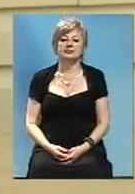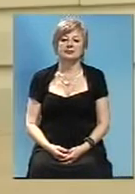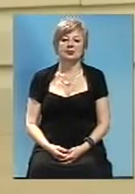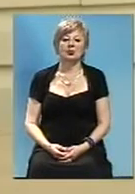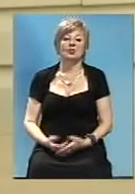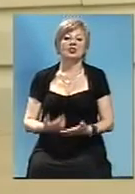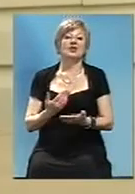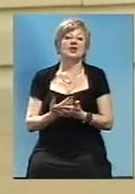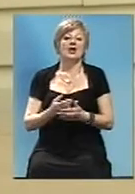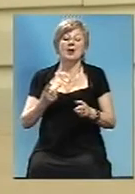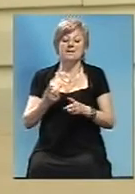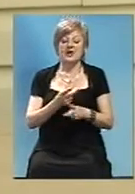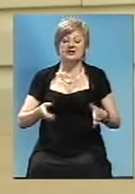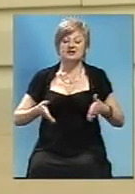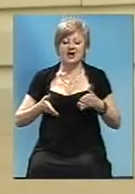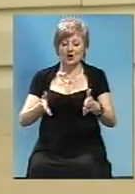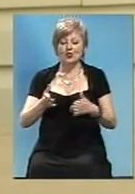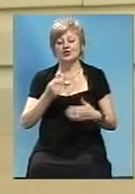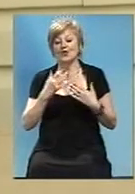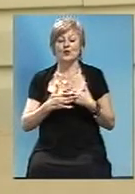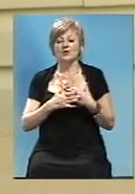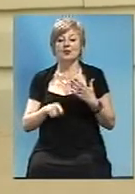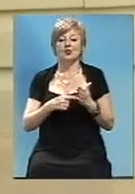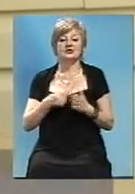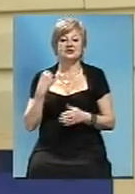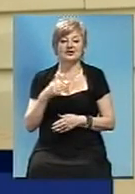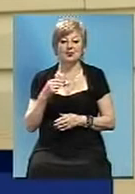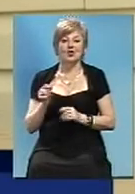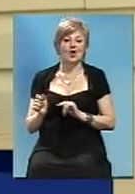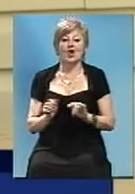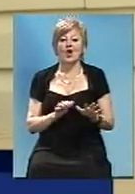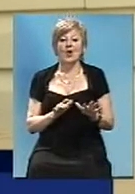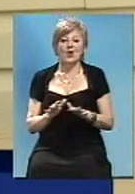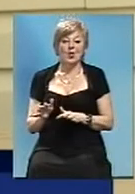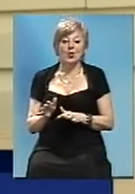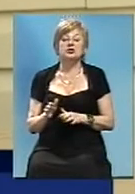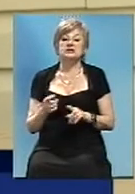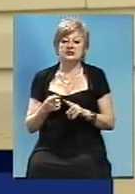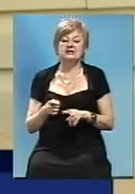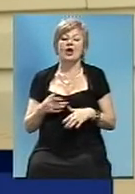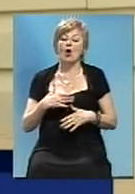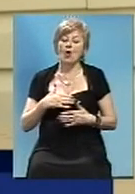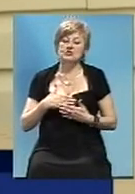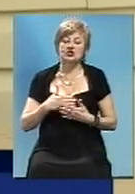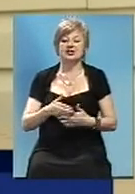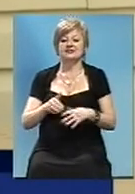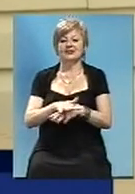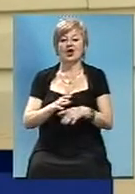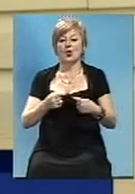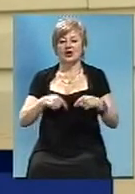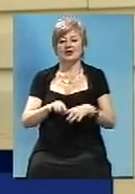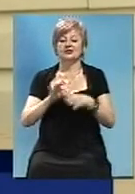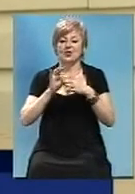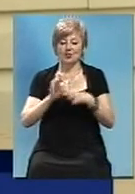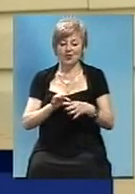Достало бездорож'я в «Любимому Запоріжжі». Акцію з однімінним названням общественній організація «Хелпер Запоріжжя» провела совсем